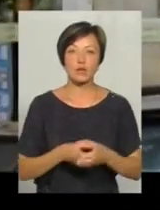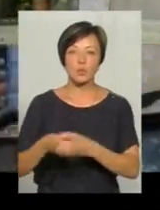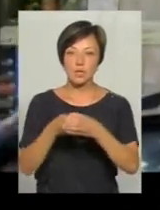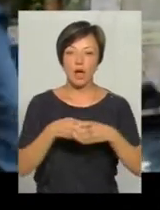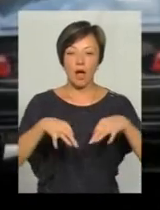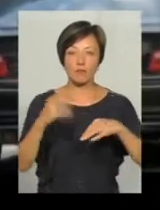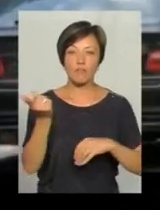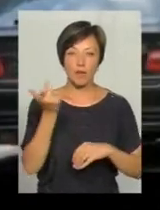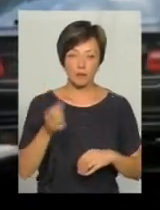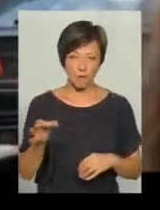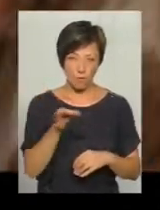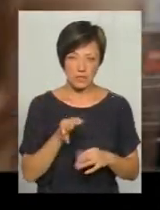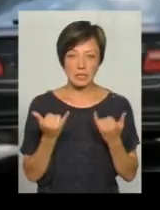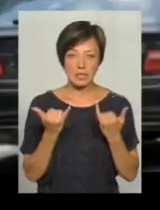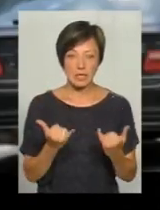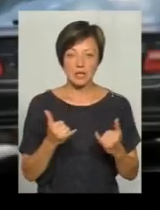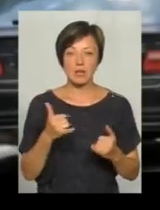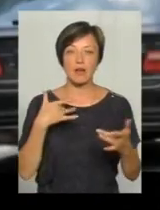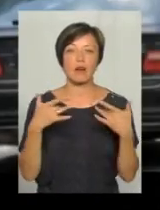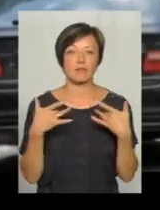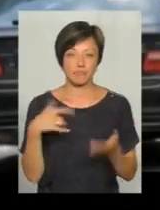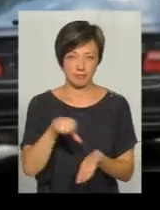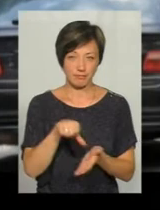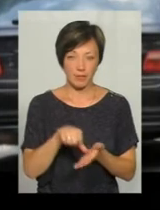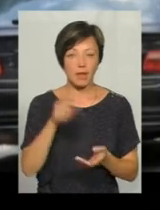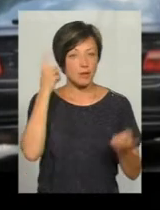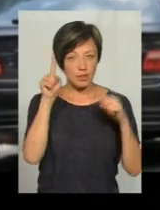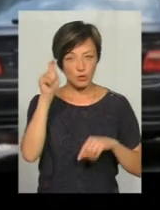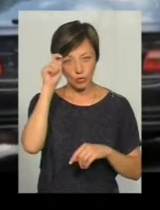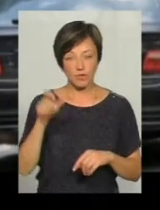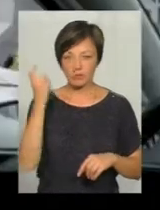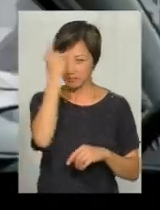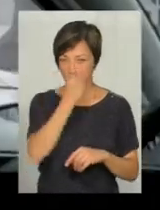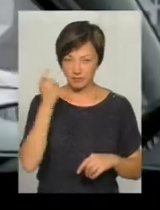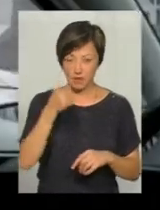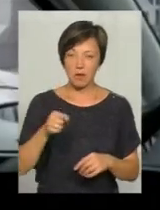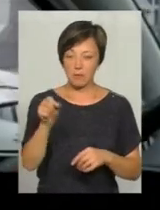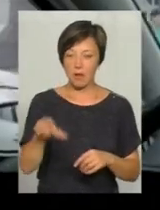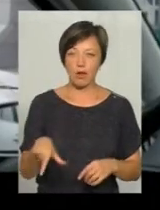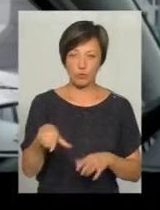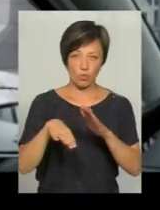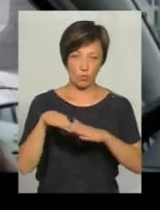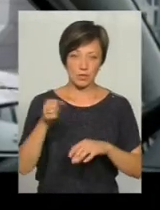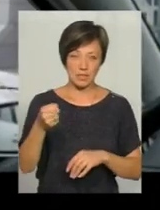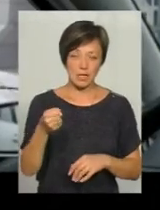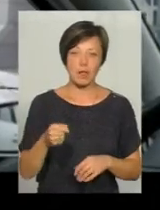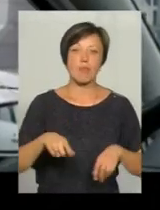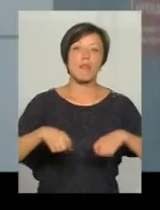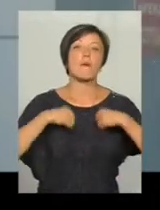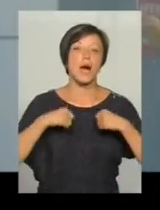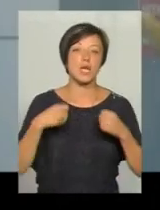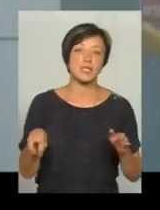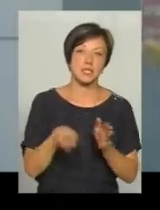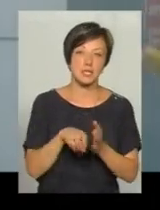автовласників Хмельниччини. Нині він у ролі актора. За легендою, чоловік на підпитку із пляшкою у руці намагається сісти за кермо.